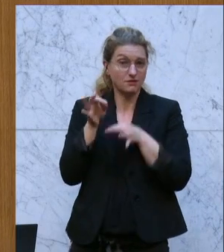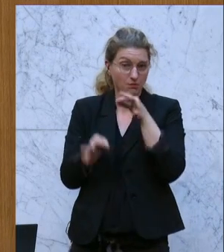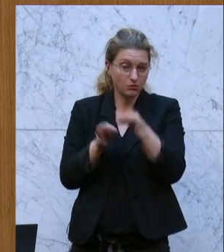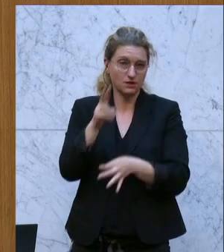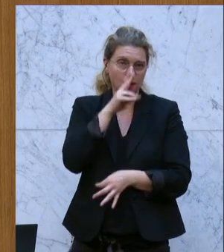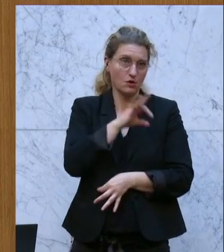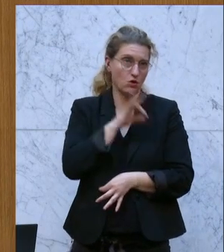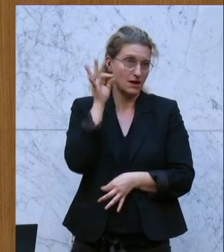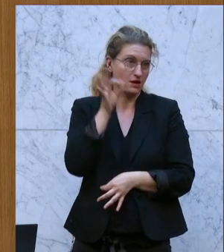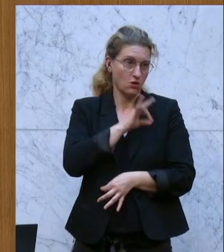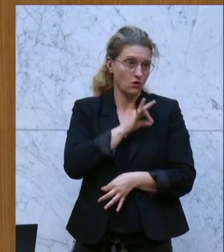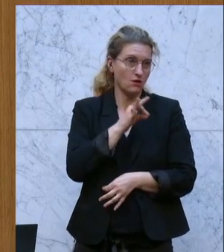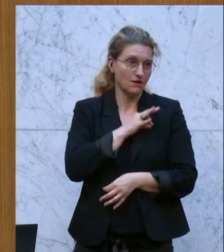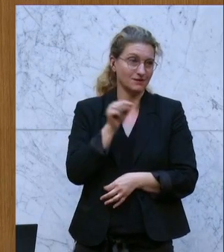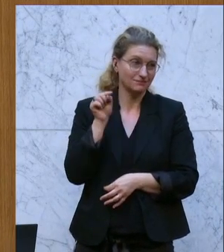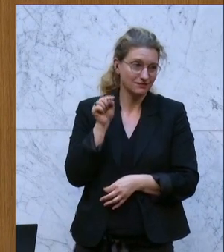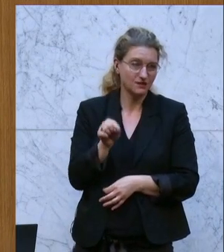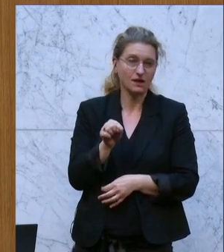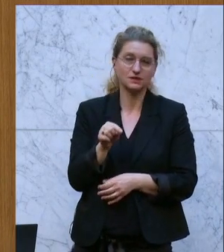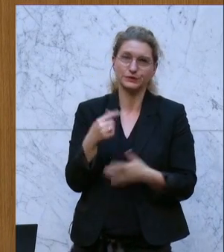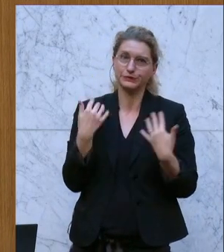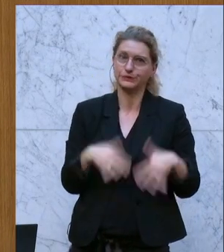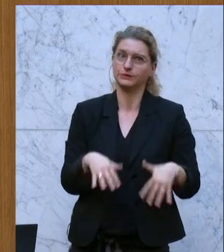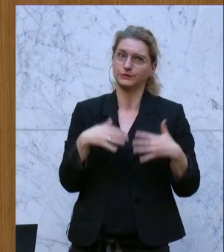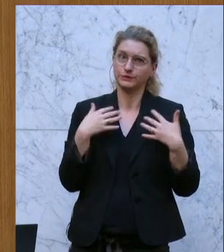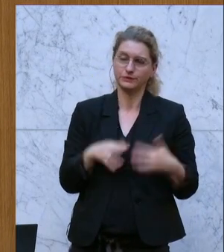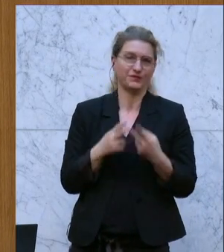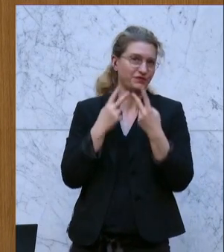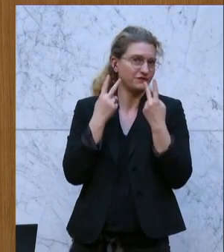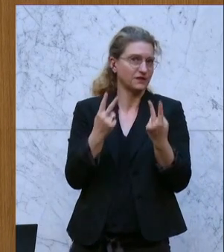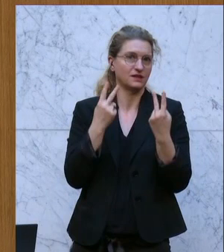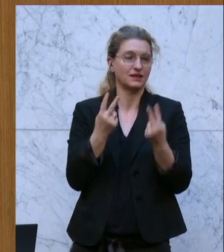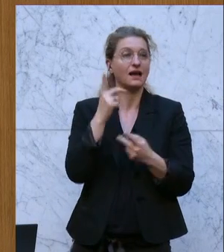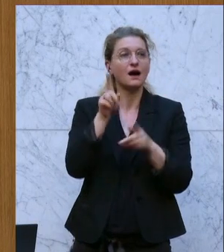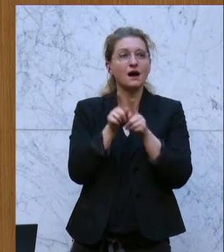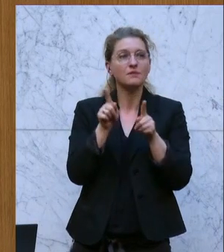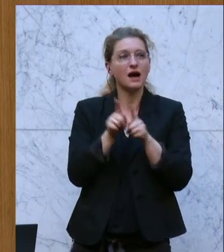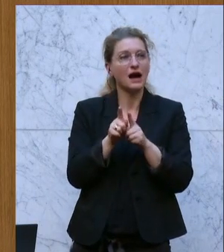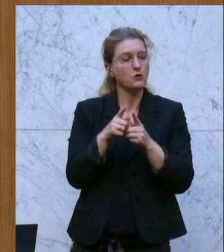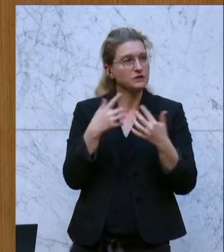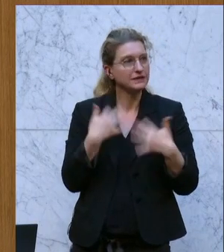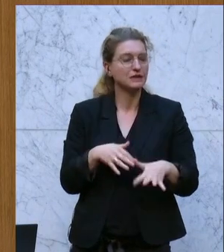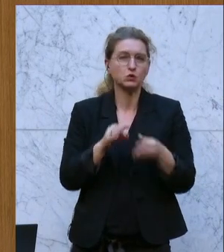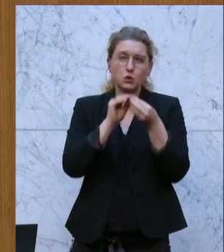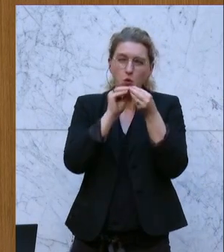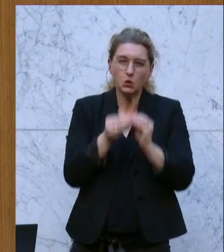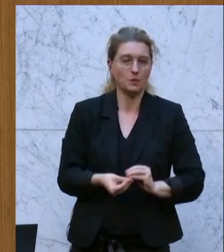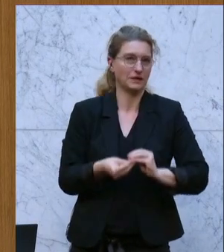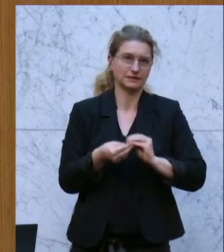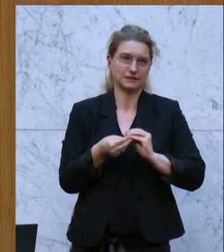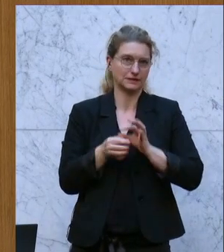Kolleginnen und Kollegen, ist ein exorbitant wichtiger, aber auch ein exorbitant komplexer.